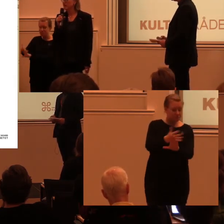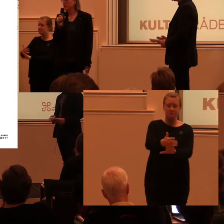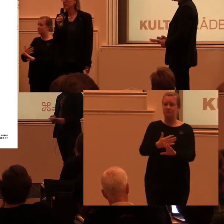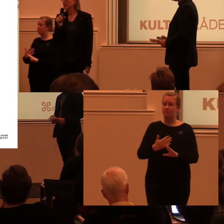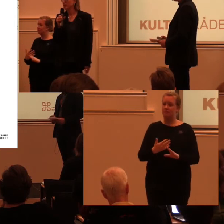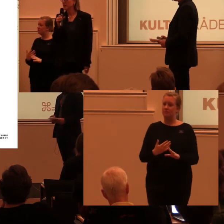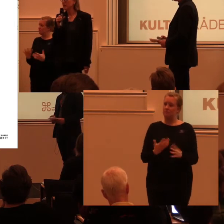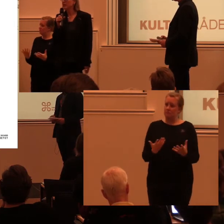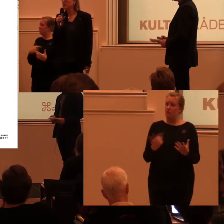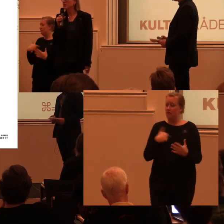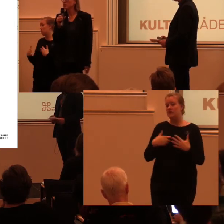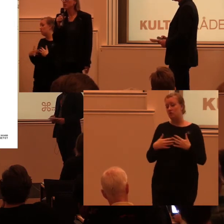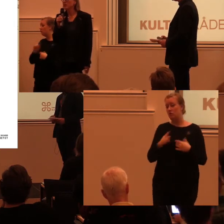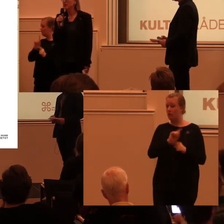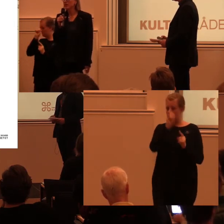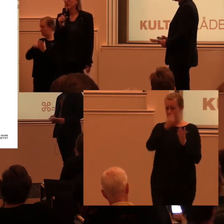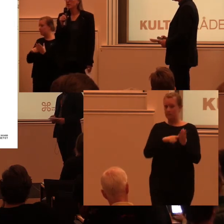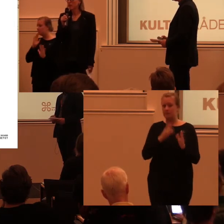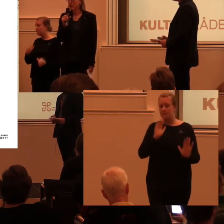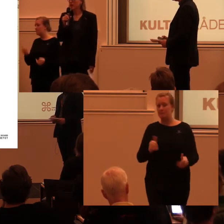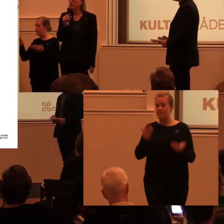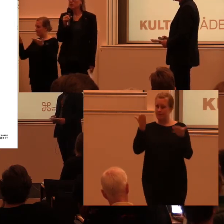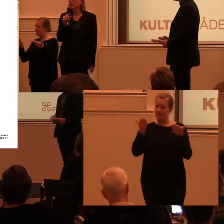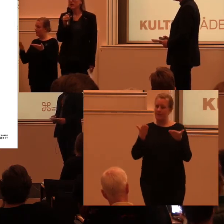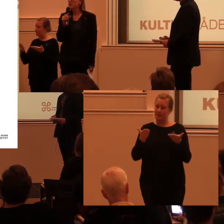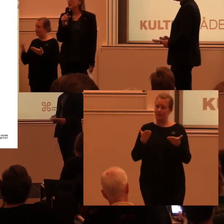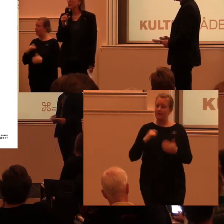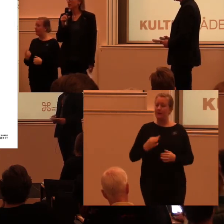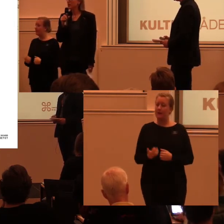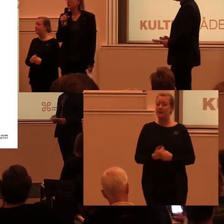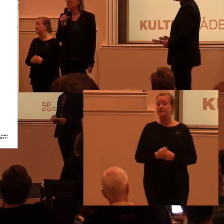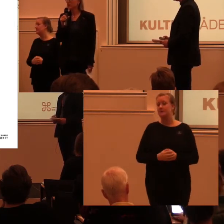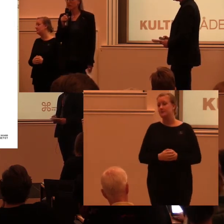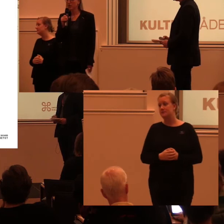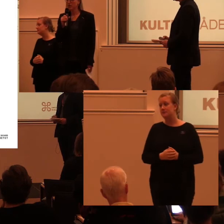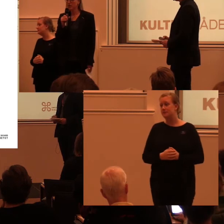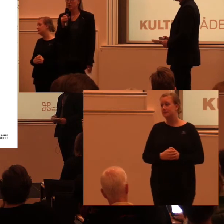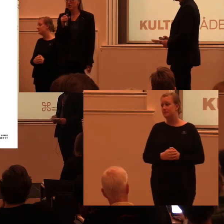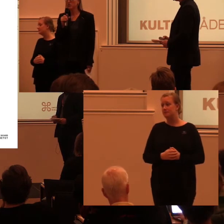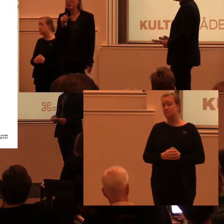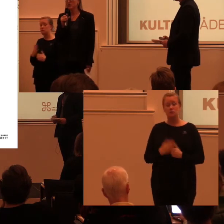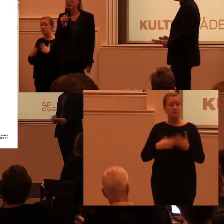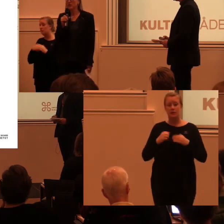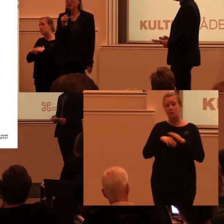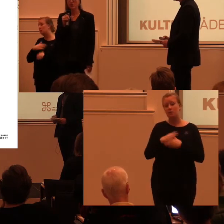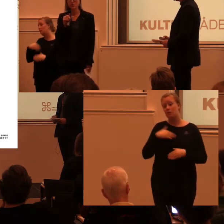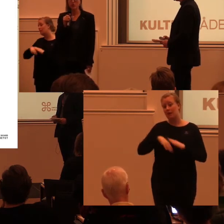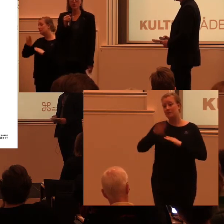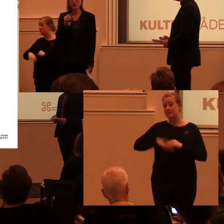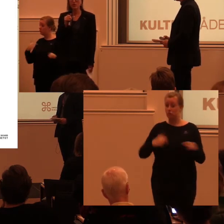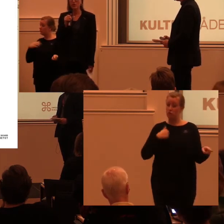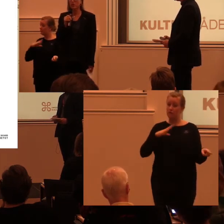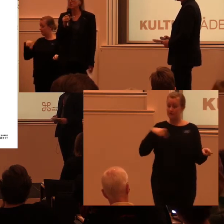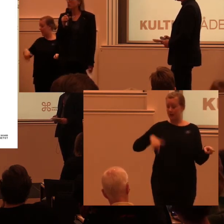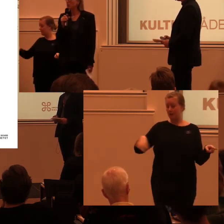tillgänglighetssyfte. Så gå gärna in på vår hemsida och läs mer. Och jag kommer också att finnas här under